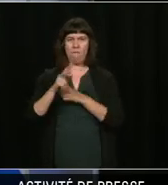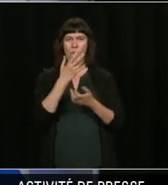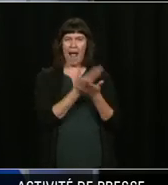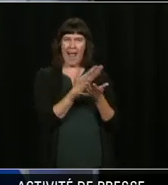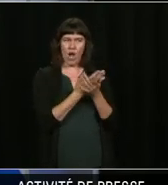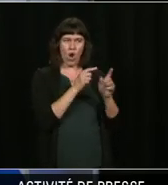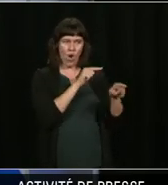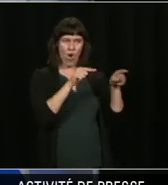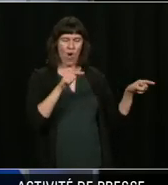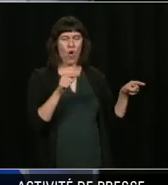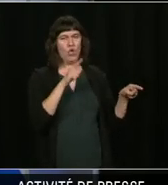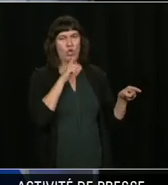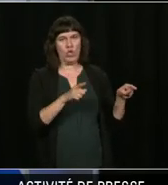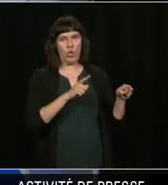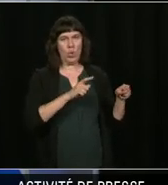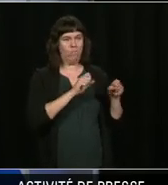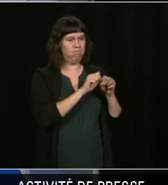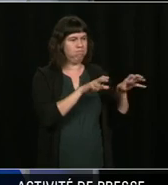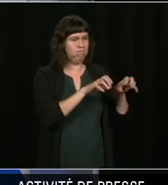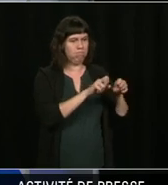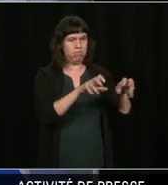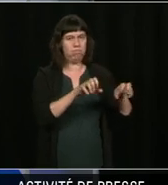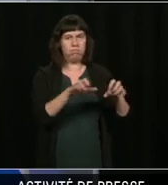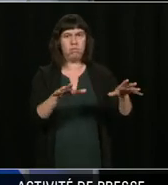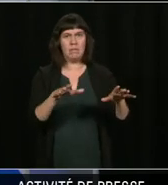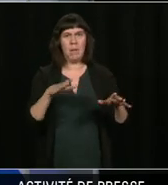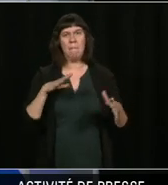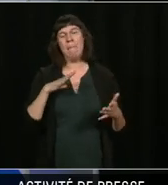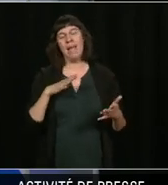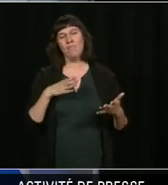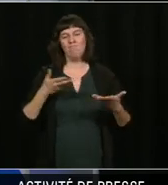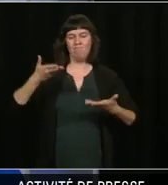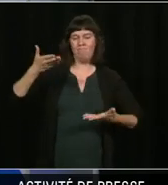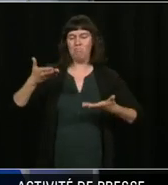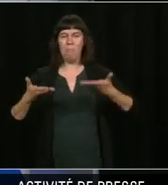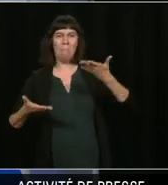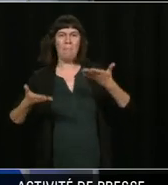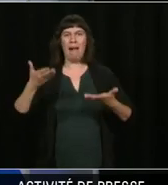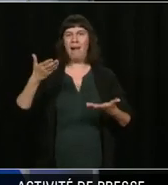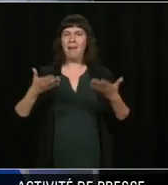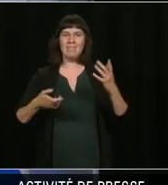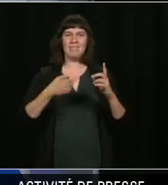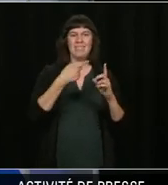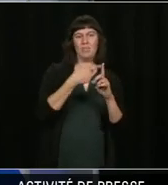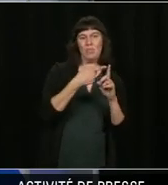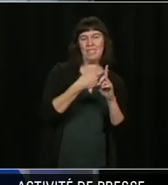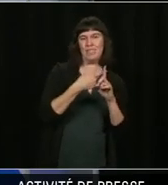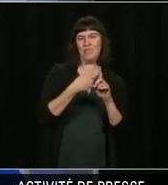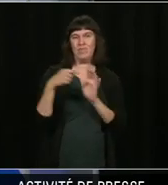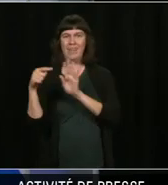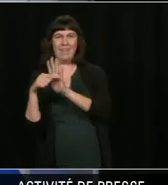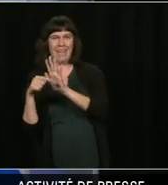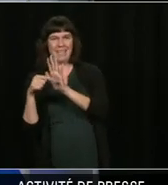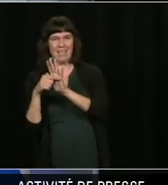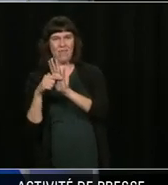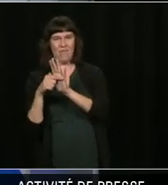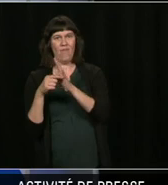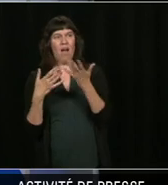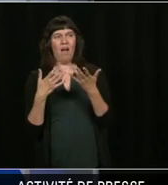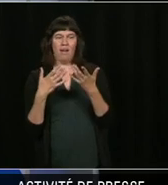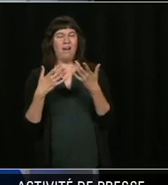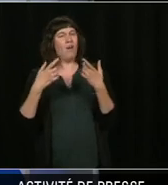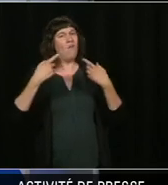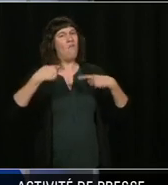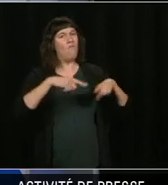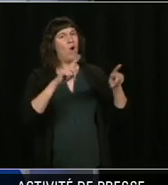enfants à l'école pour leur santé mentale, pour leur apprentissage, etc., ça dépasse de beaucoup les autres inconvénients.